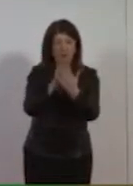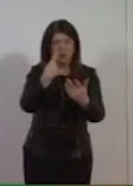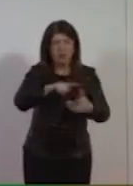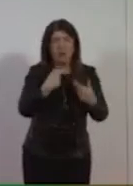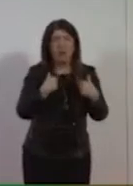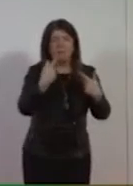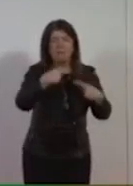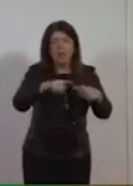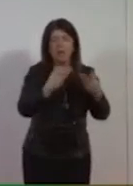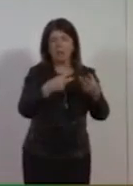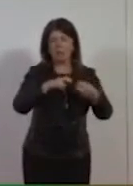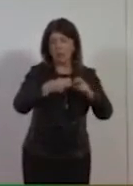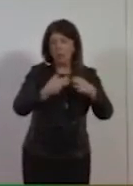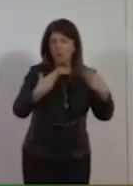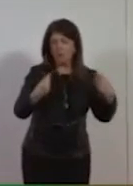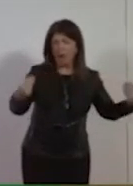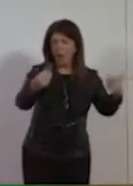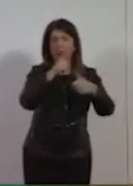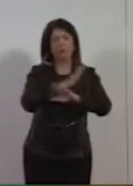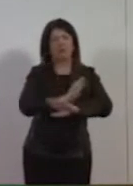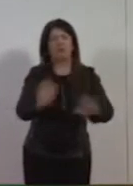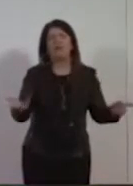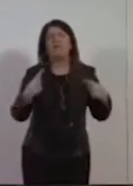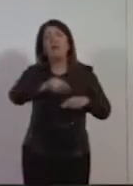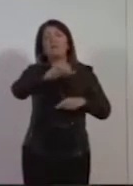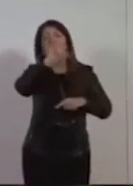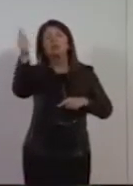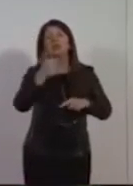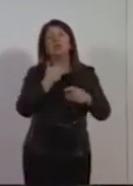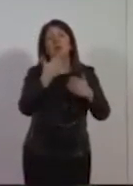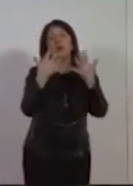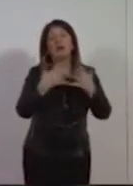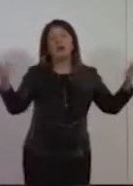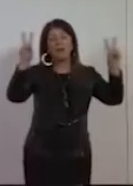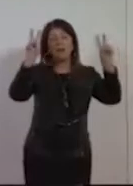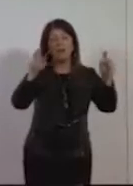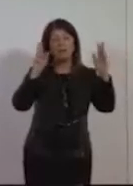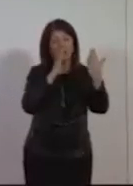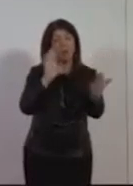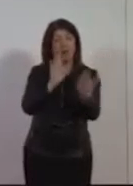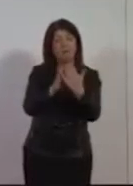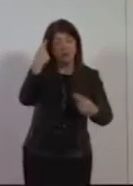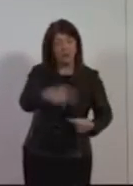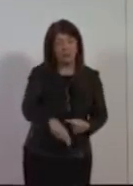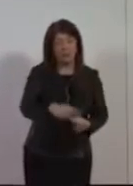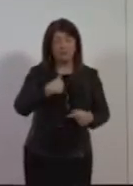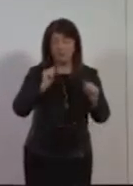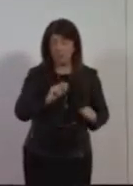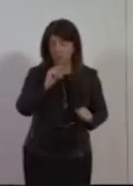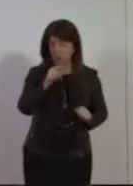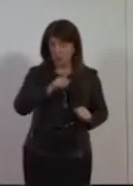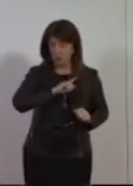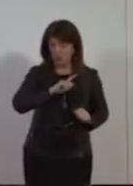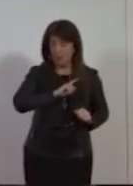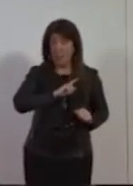Allora io credo che questo sia il primo grande tema che dobbiamo affrontare. Guardate, se posso dire la mia, sul